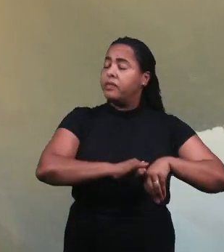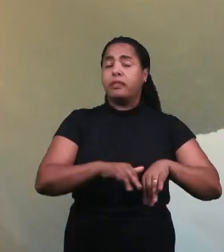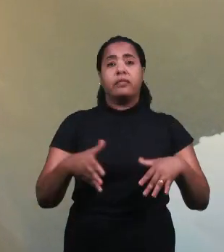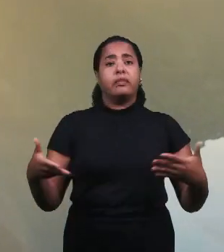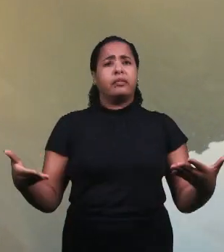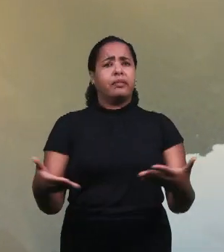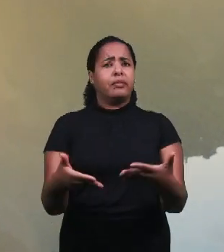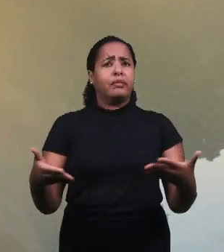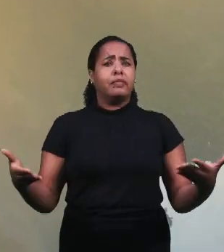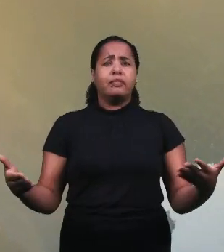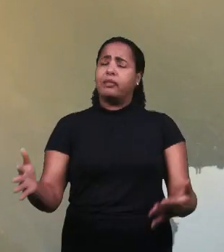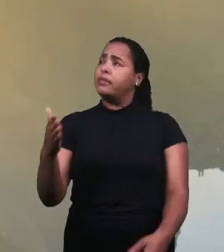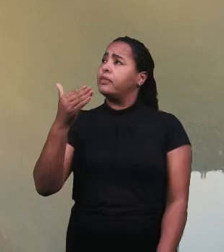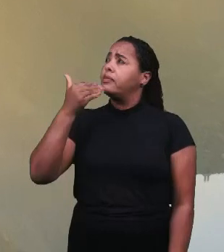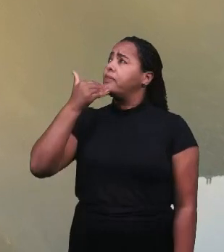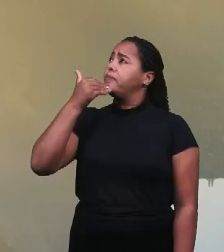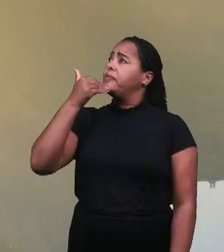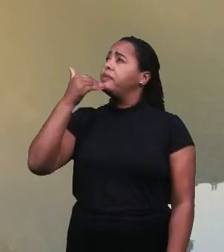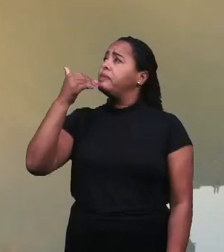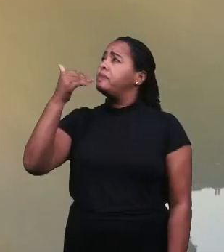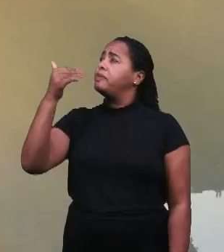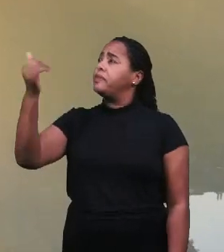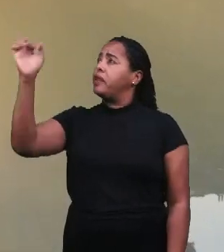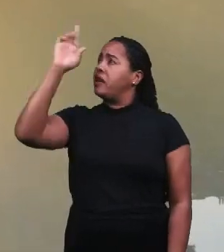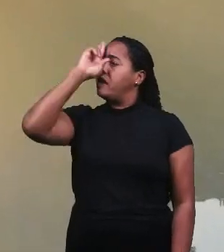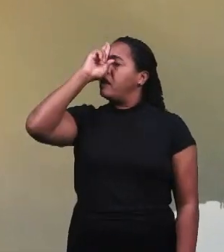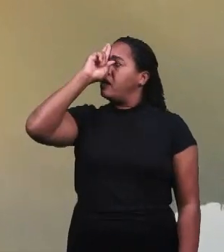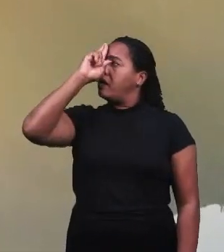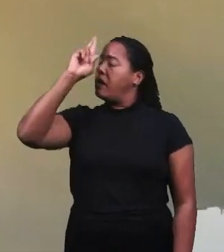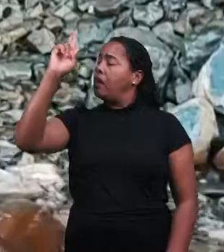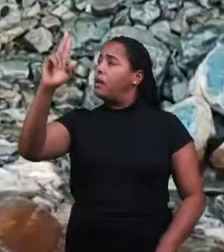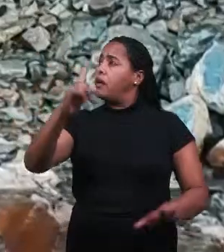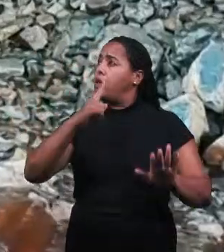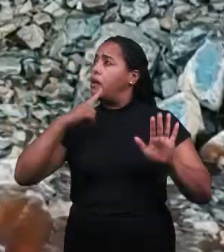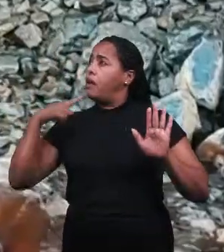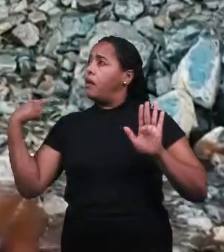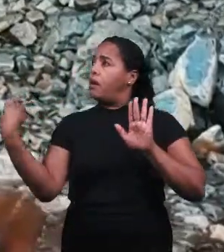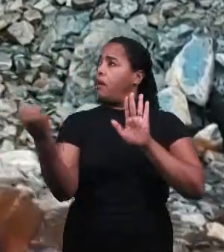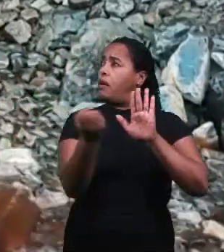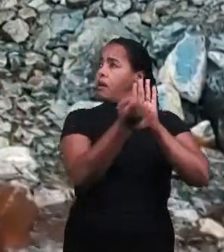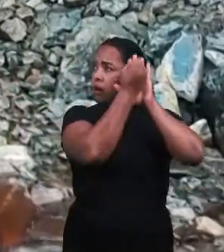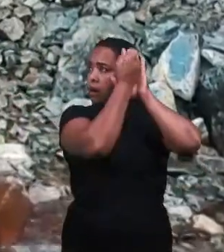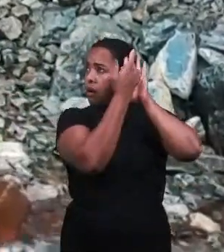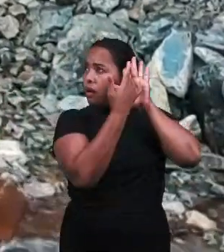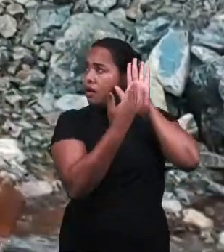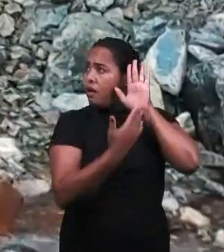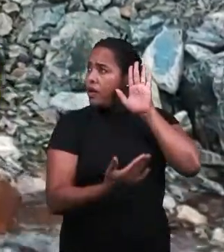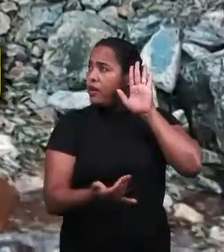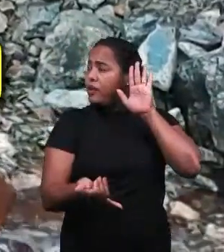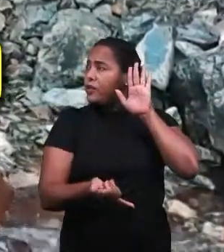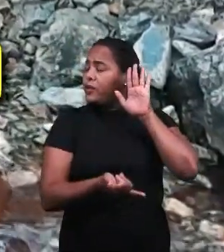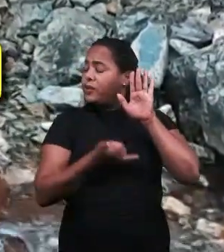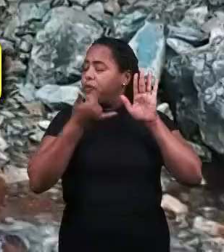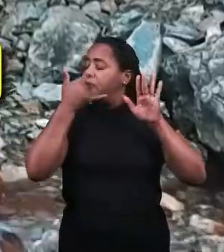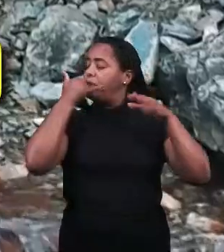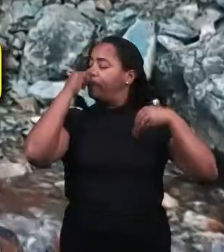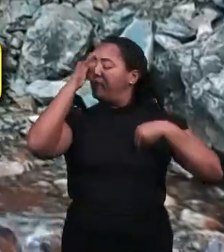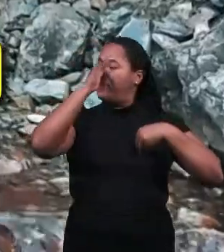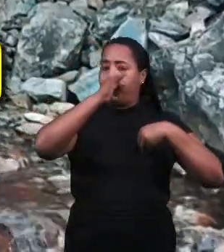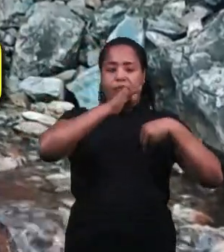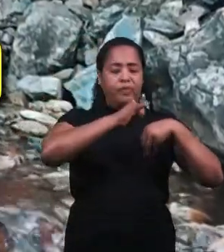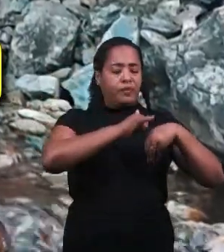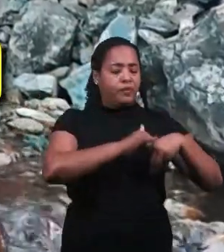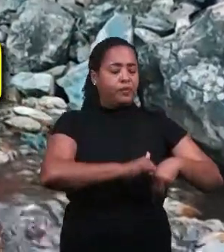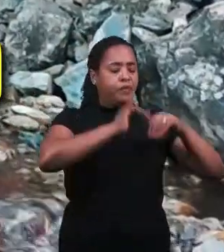Взываю я, прося, сейчас, упреди, простить,